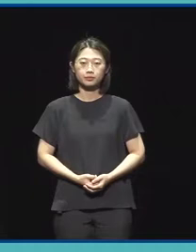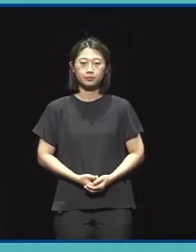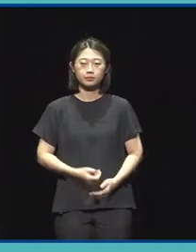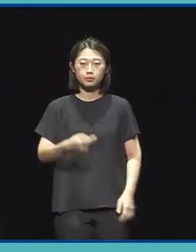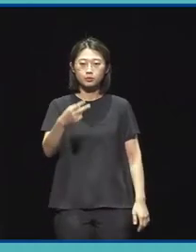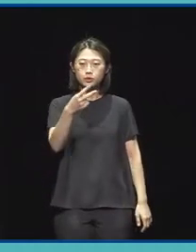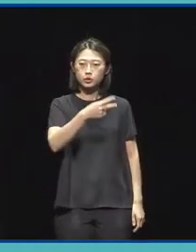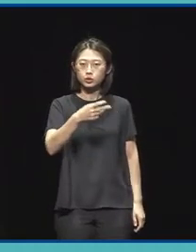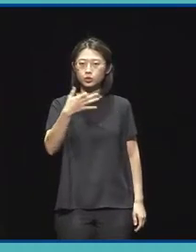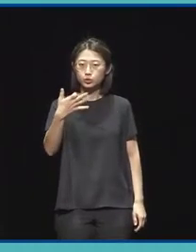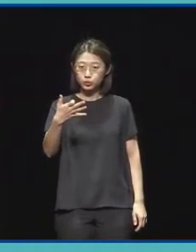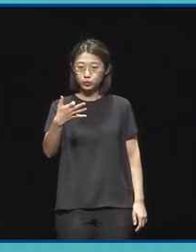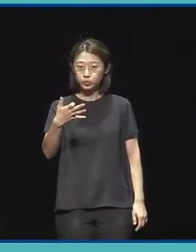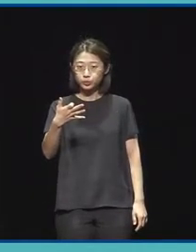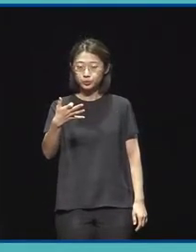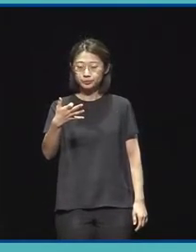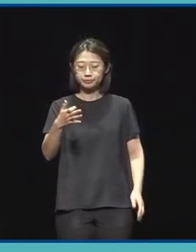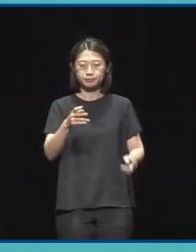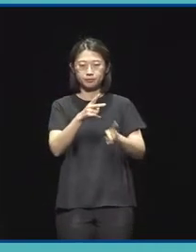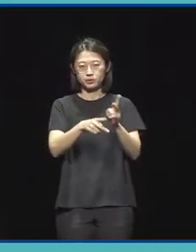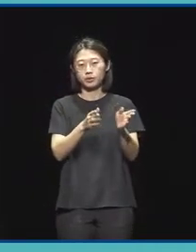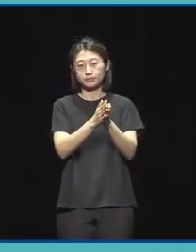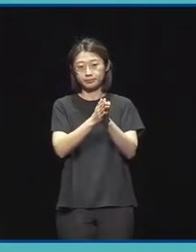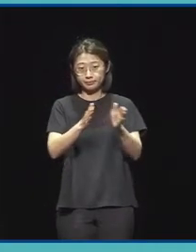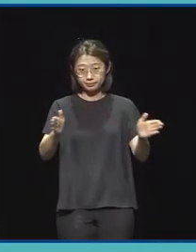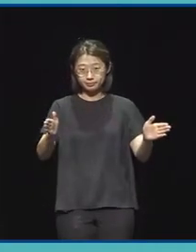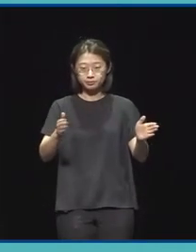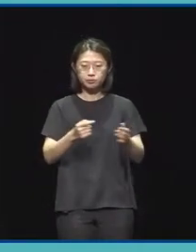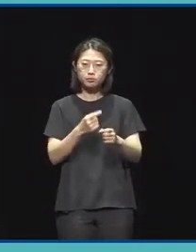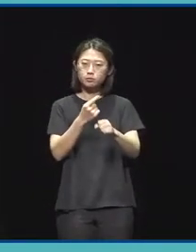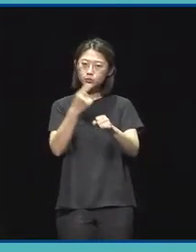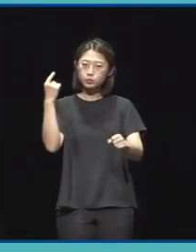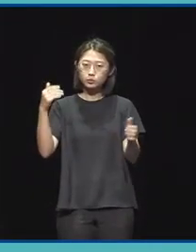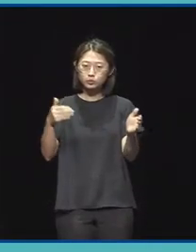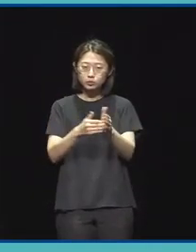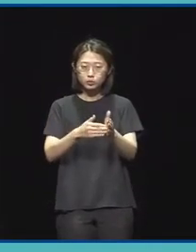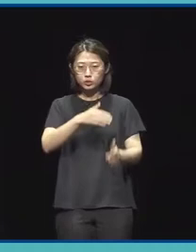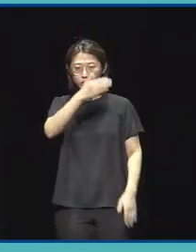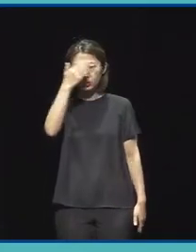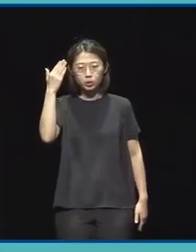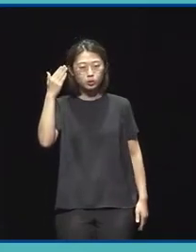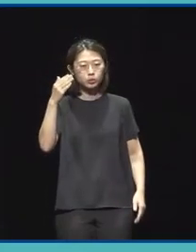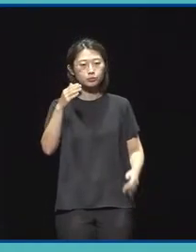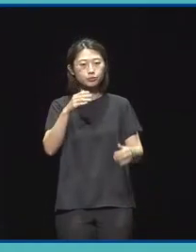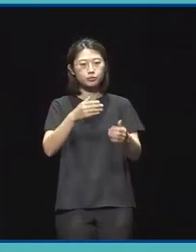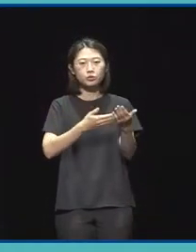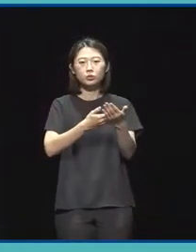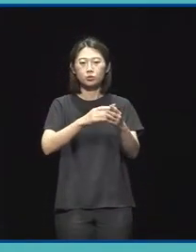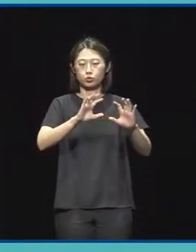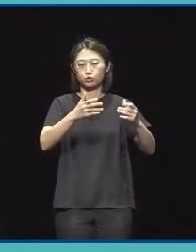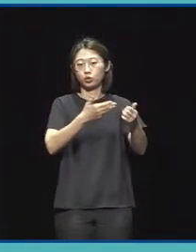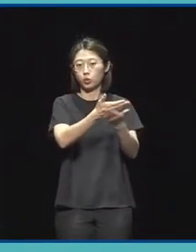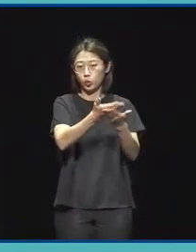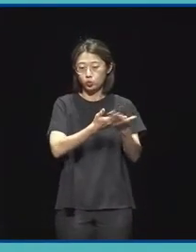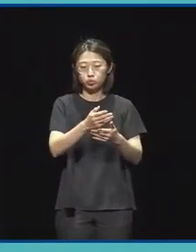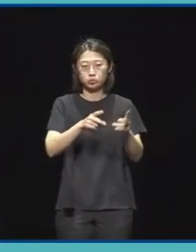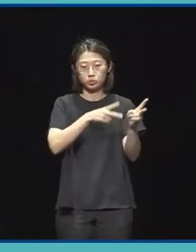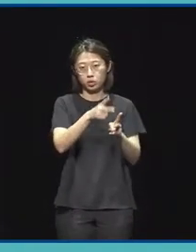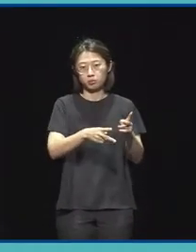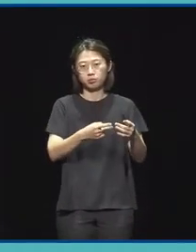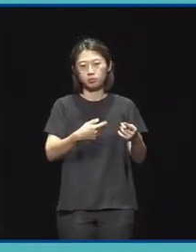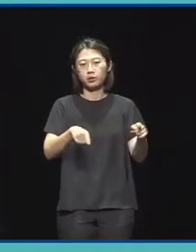2019년에 시작한 저희 청년예술가 생애 첫 지원 사업은 작년까지는 청년예술가 국제교류지원이 별도 사업으로 있었는데요.